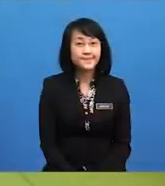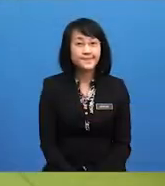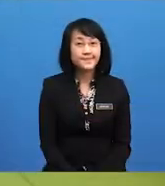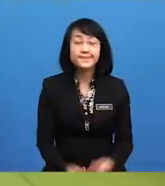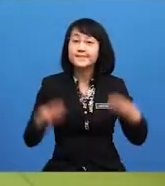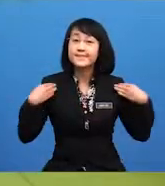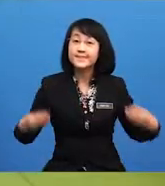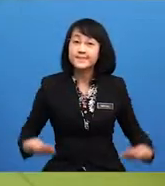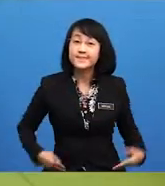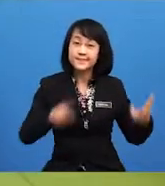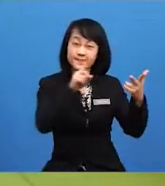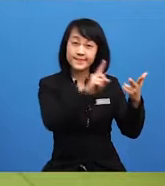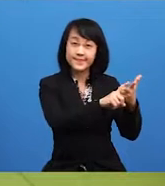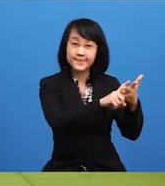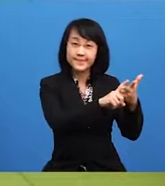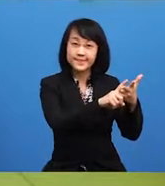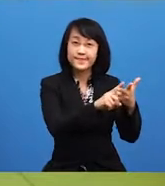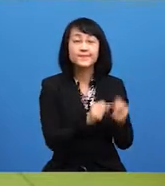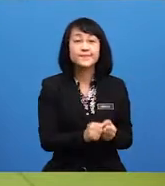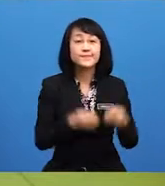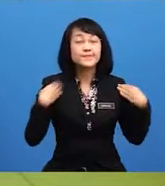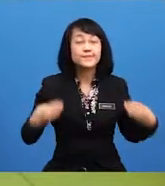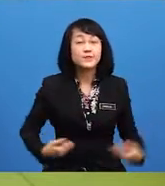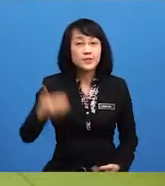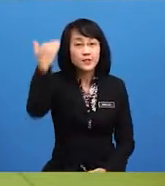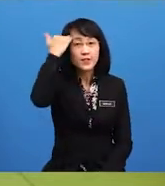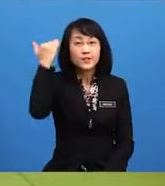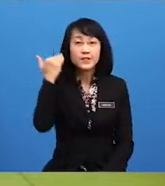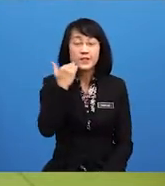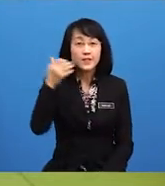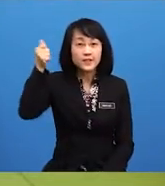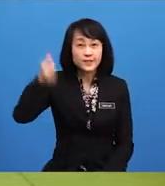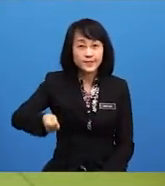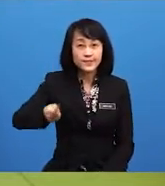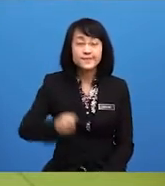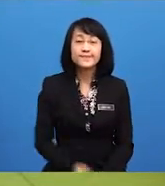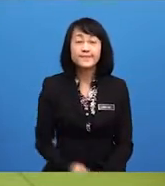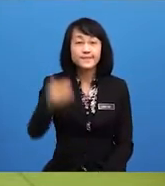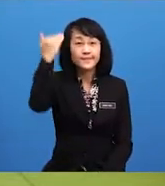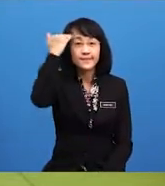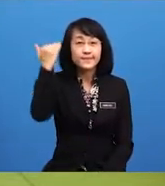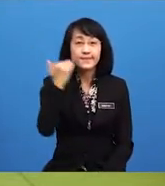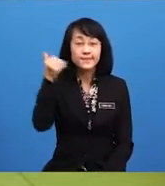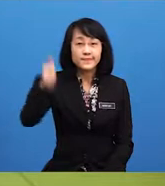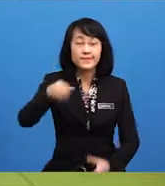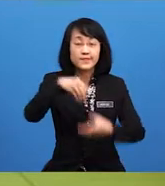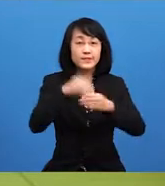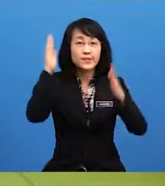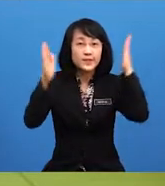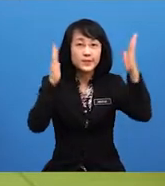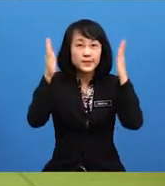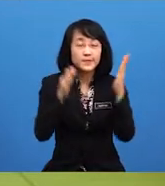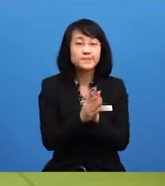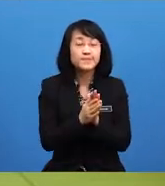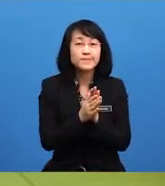Badan yang ketiga pula ialah badan kehakiman. Kehakiman di Malaysia merupakan